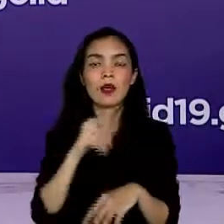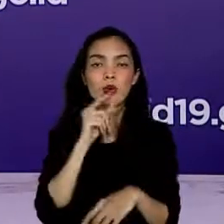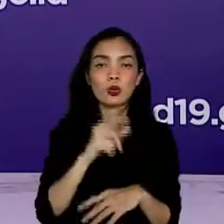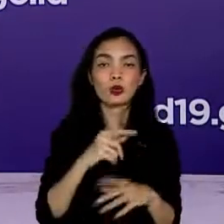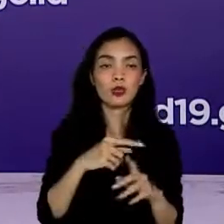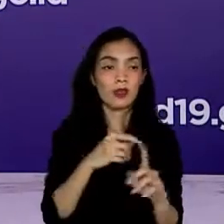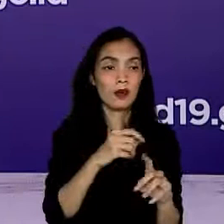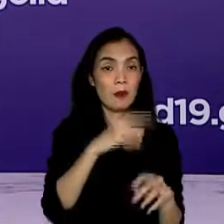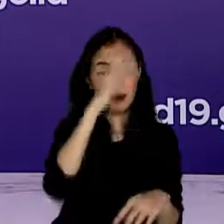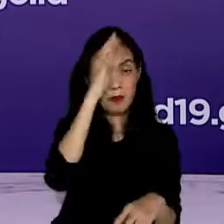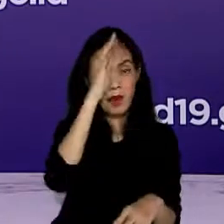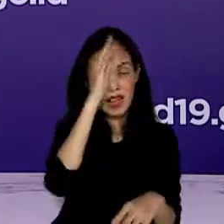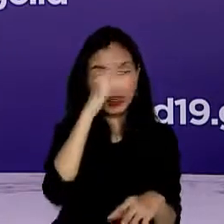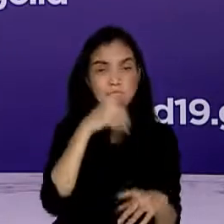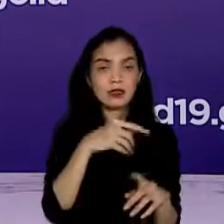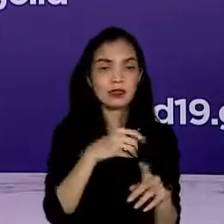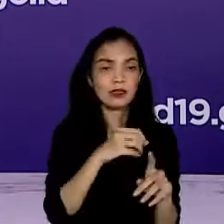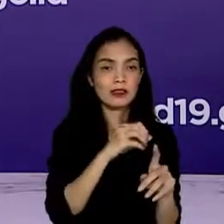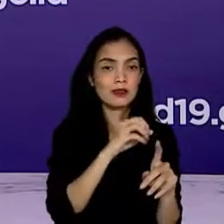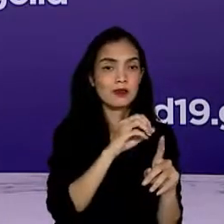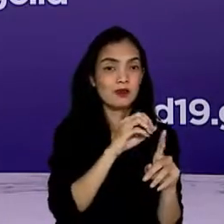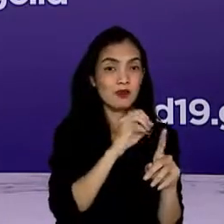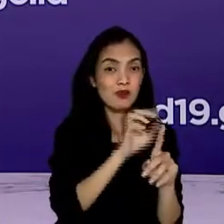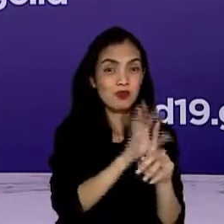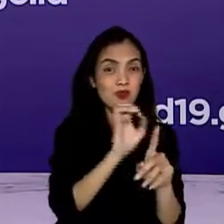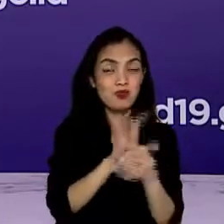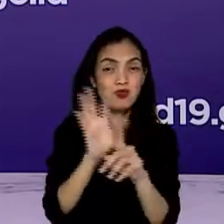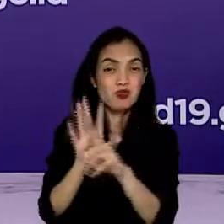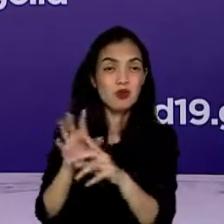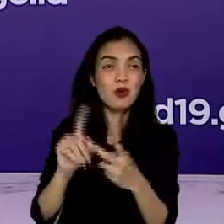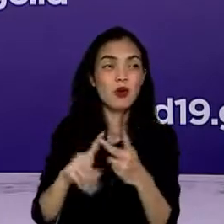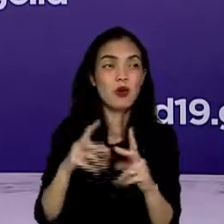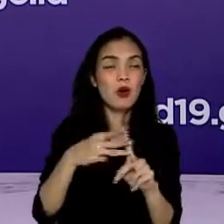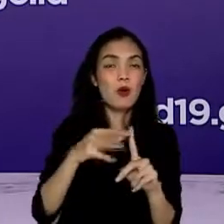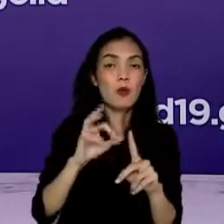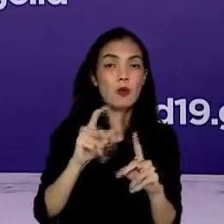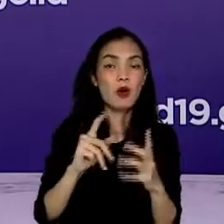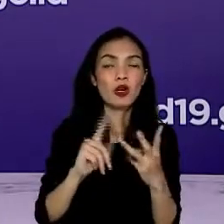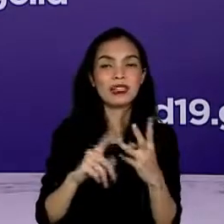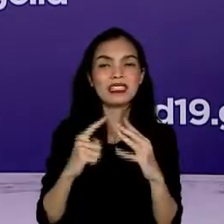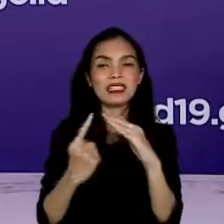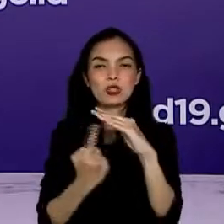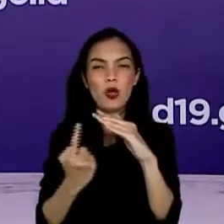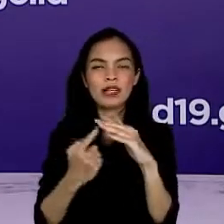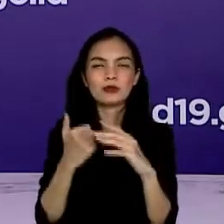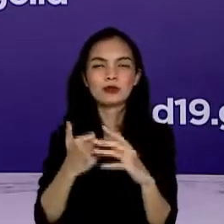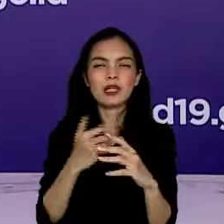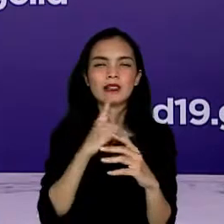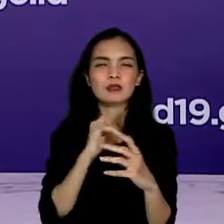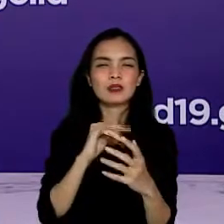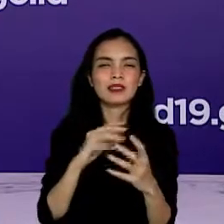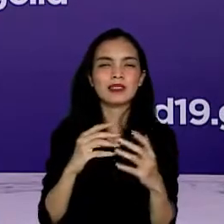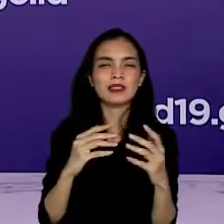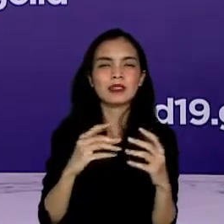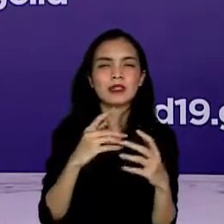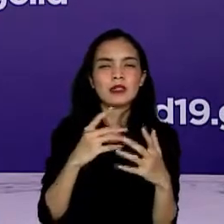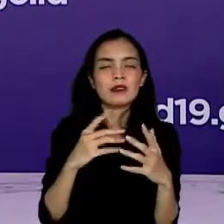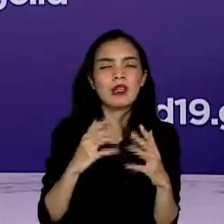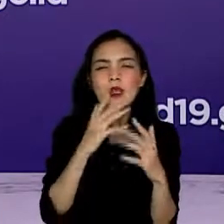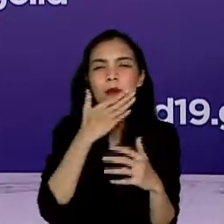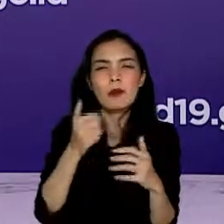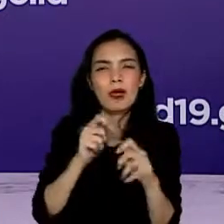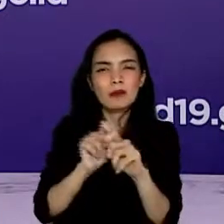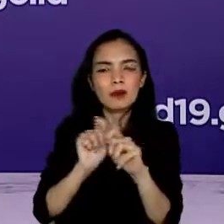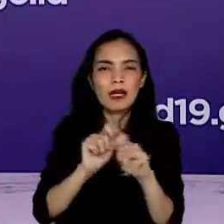kematian dan bor isolasi. Adapun angka kesembuhan dapat ditingkatkan dan secara bersamaan menurunkan